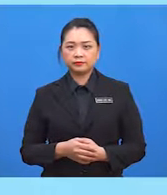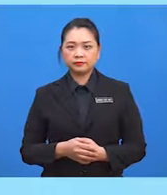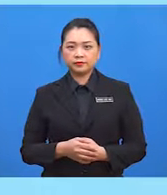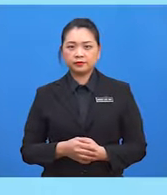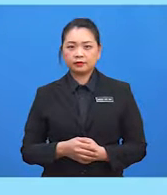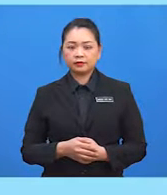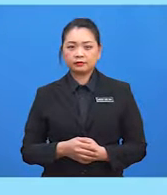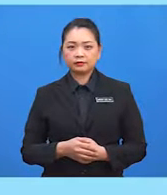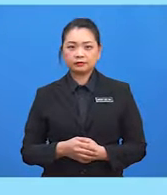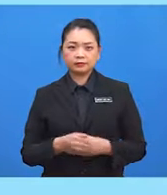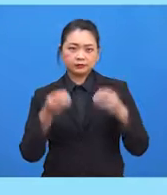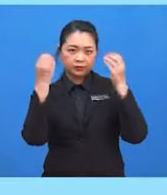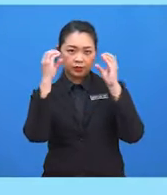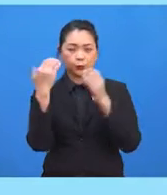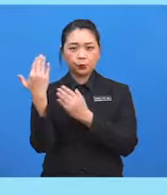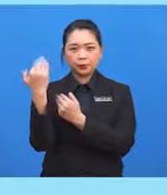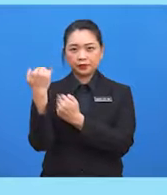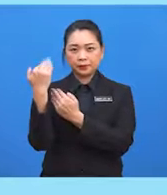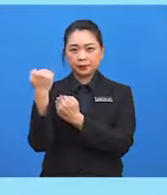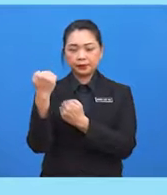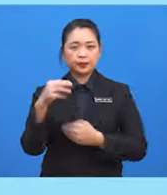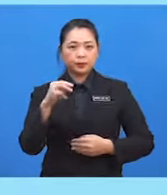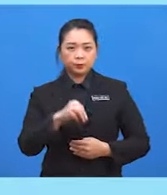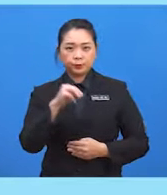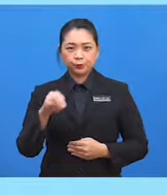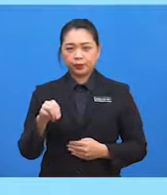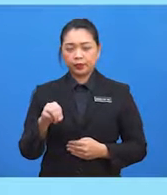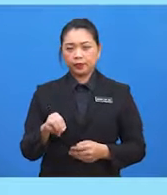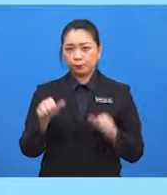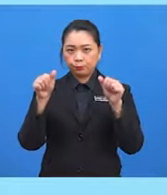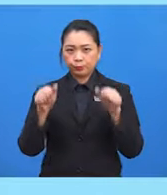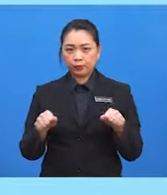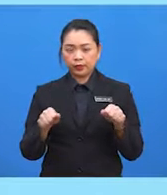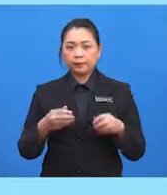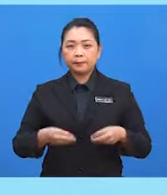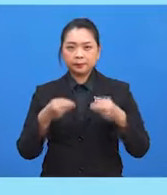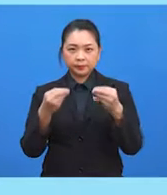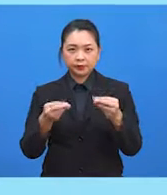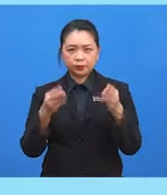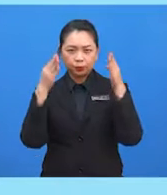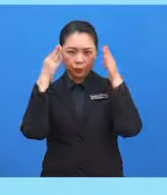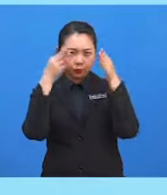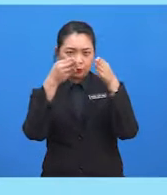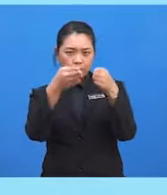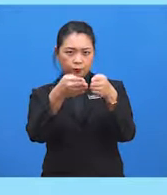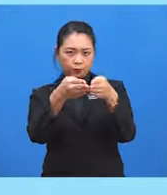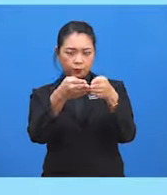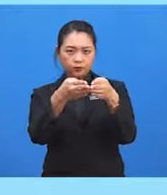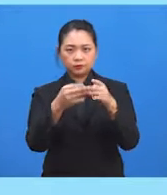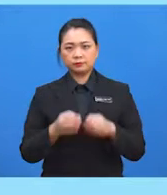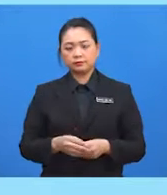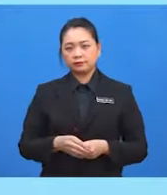Cikgu berharap murid-murid boleh memberi tumpuan sepenuhnya